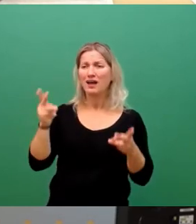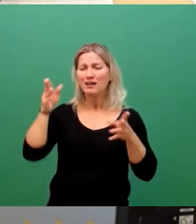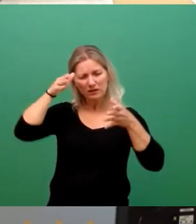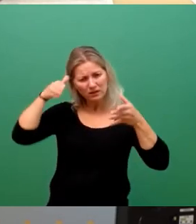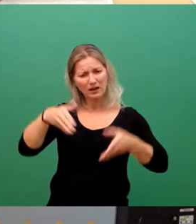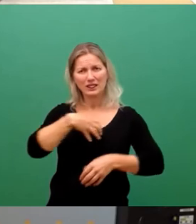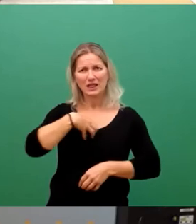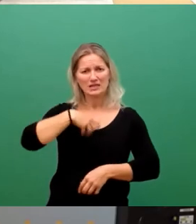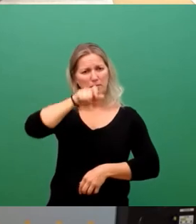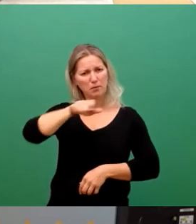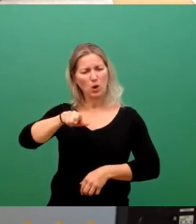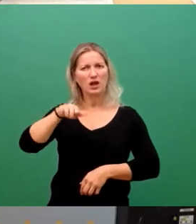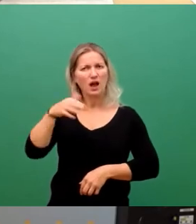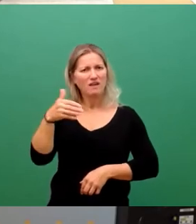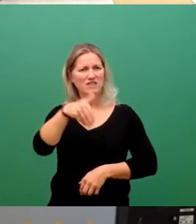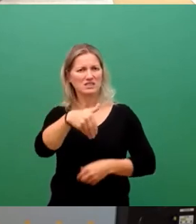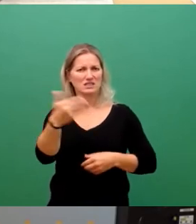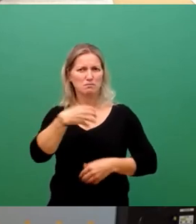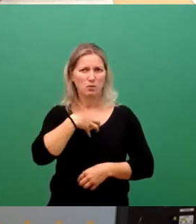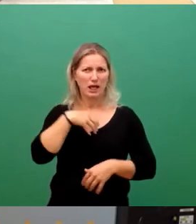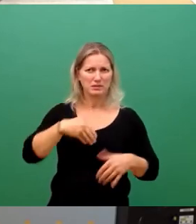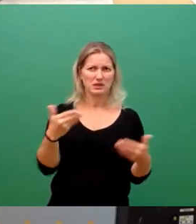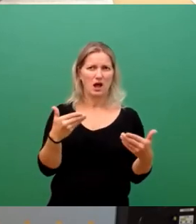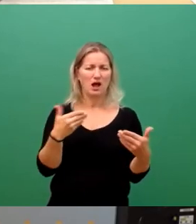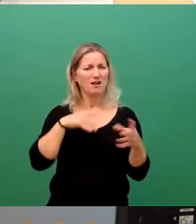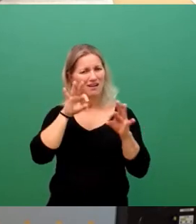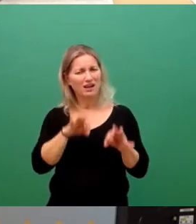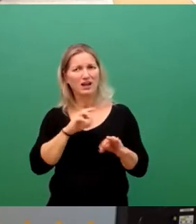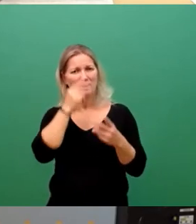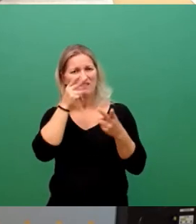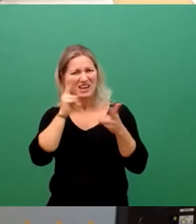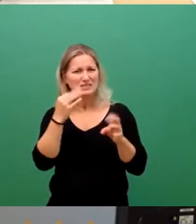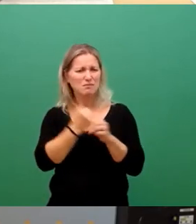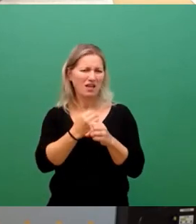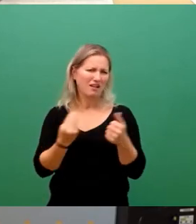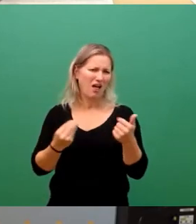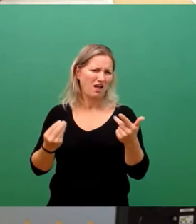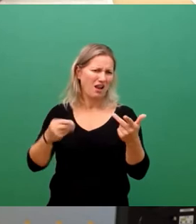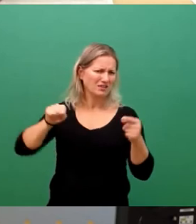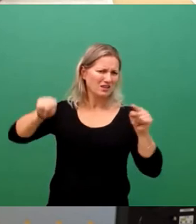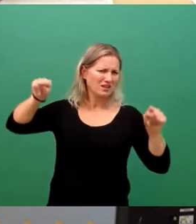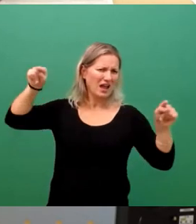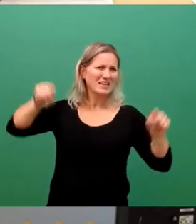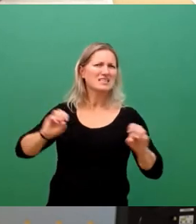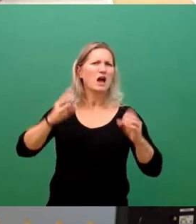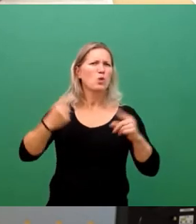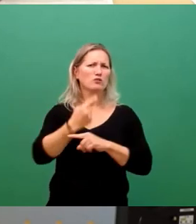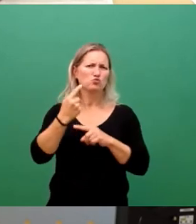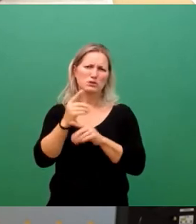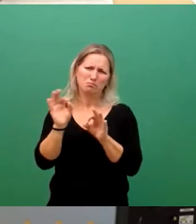Bürger anzunehmen und zu gucken, was wir hier wirklich tun können, halten Sie so eine ideologischen Reden zu einer aktuellen Stunde, die unnötig ist.